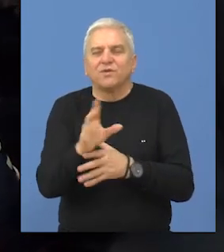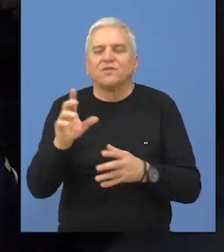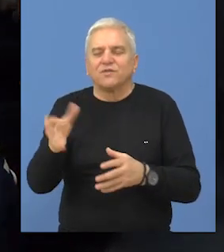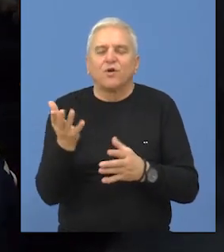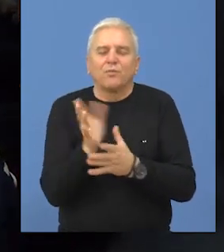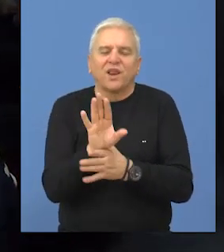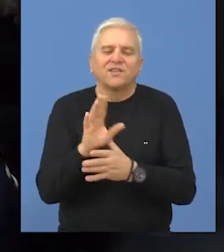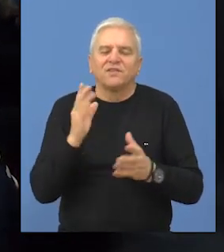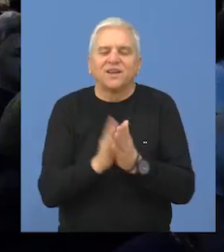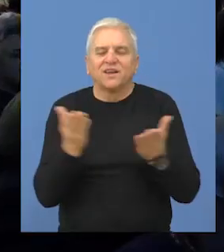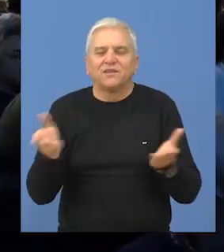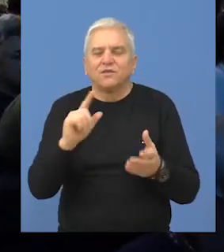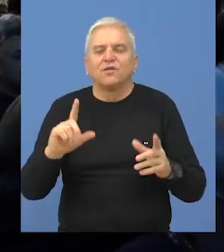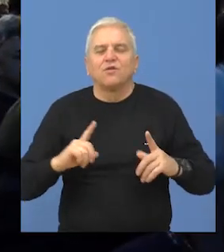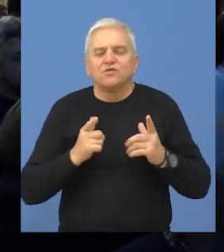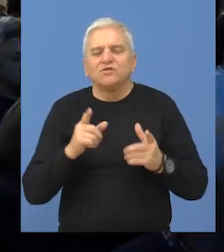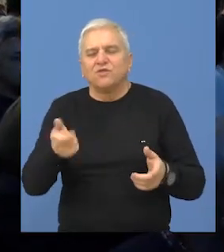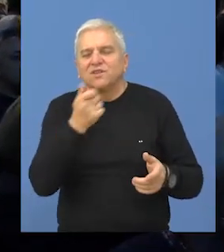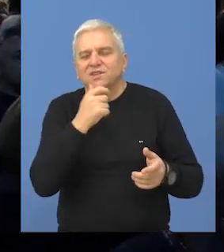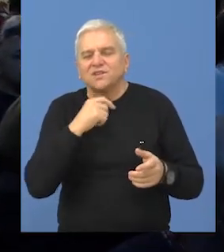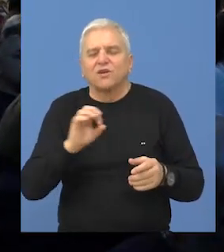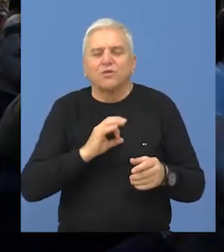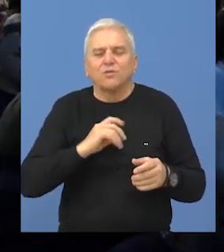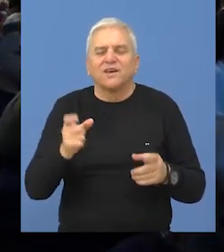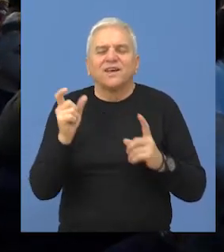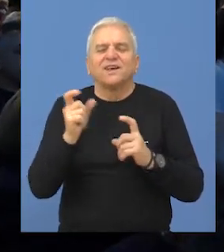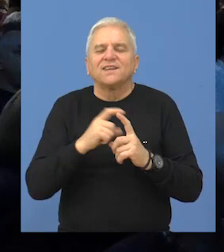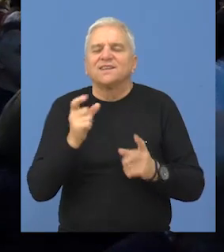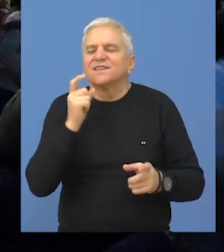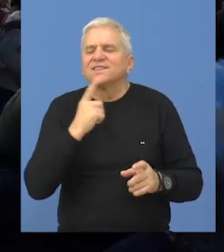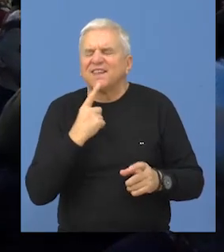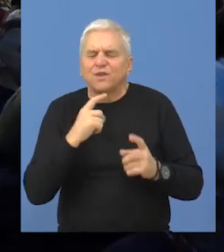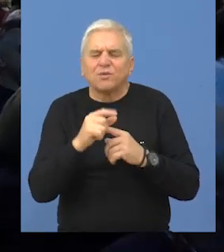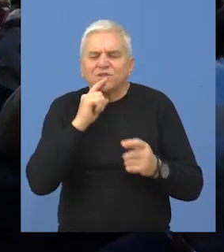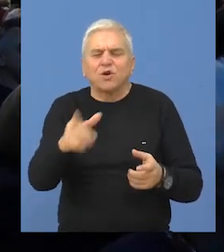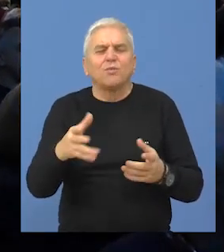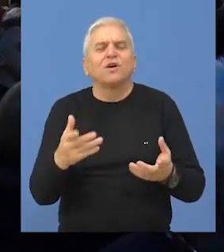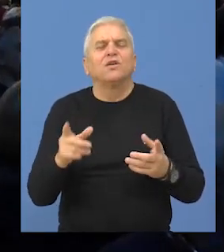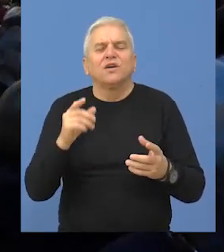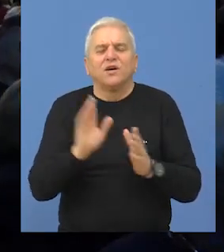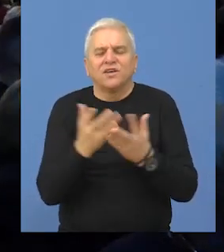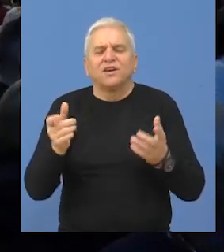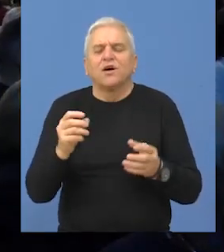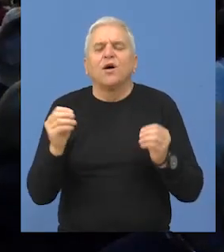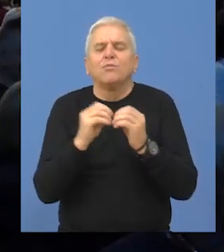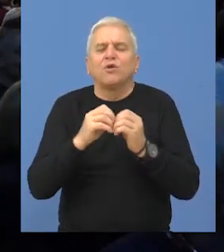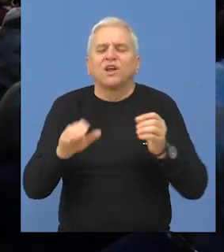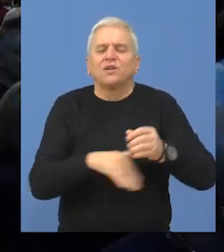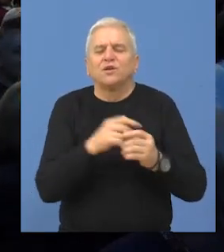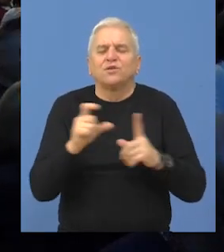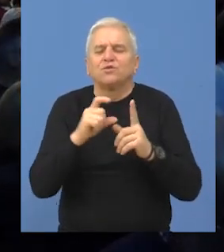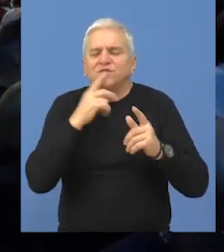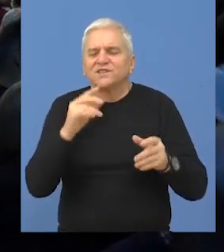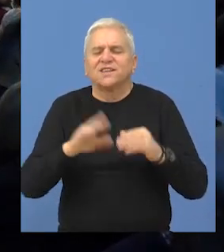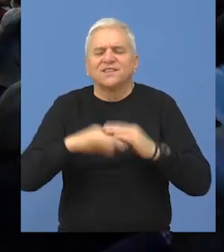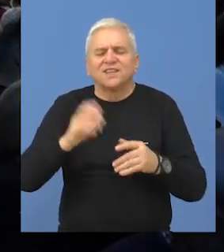predstavili ovo izdanje. Osim o životu strabečejskog i sentomaškog veleposednika Bogdana Dunđerskog, knjiga govori i o